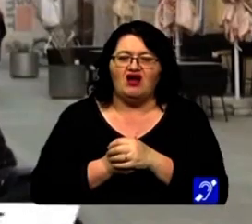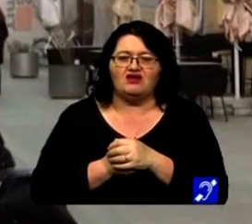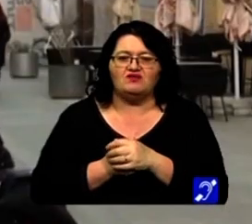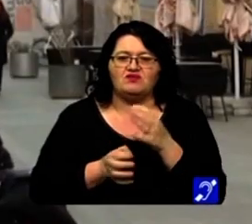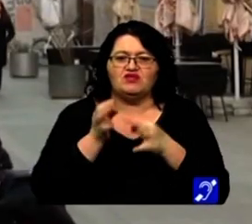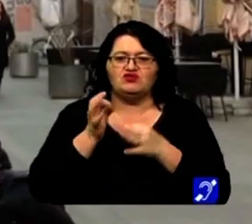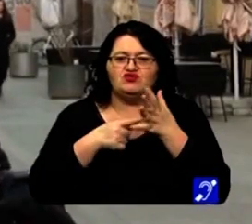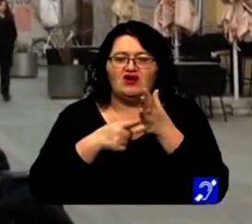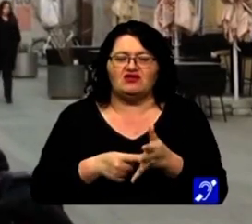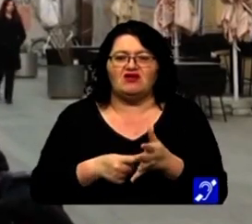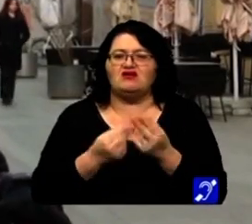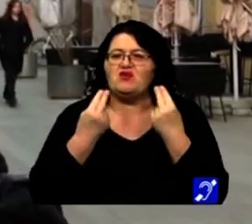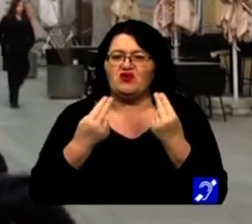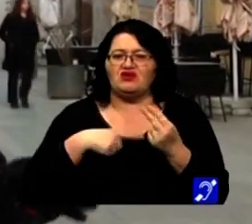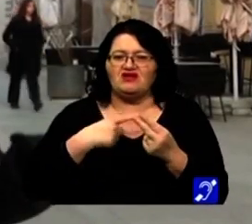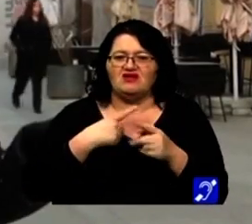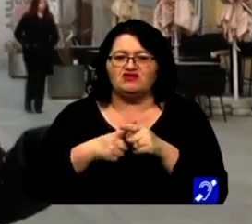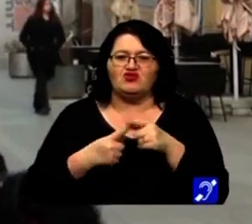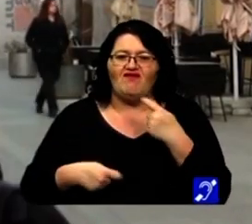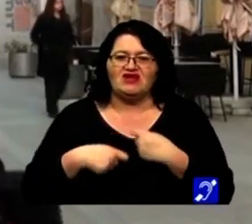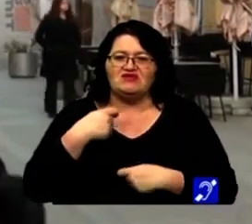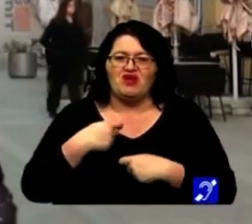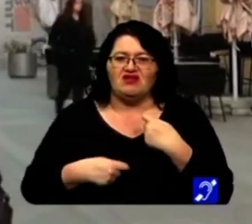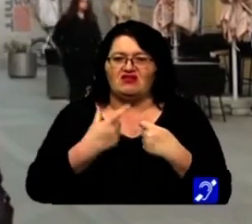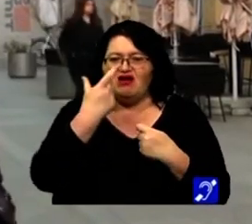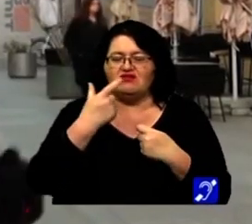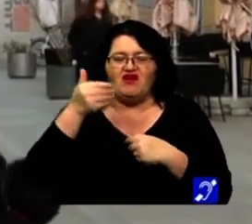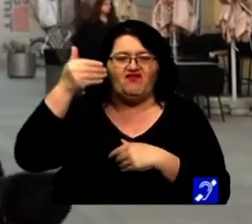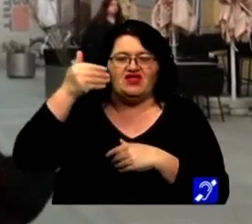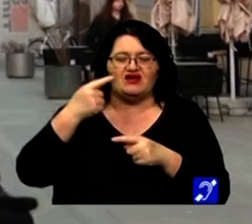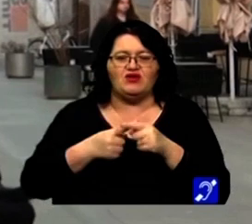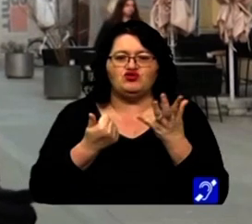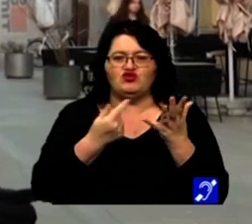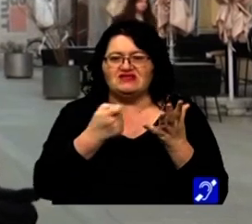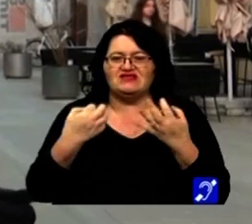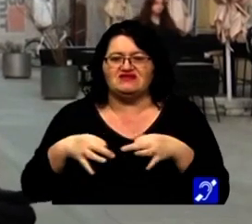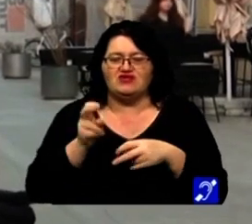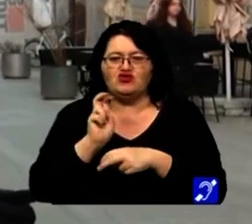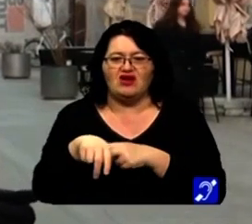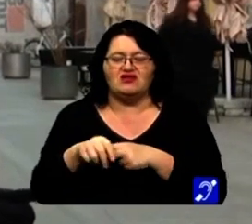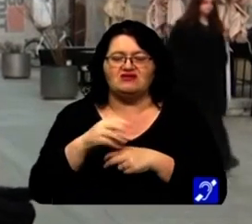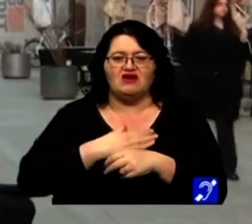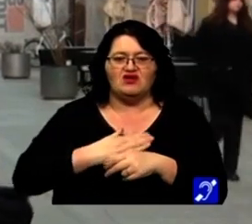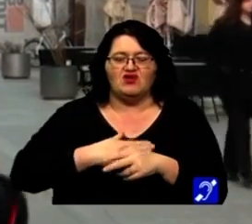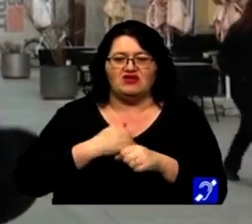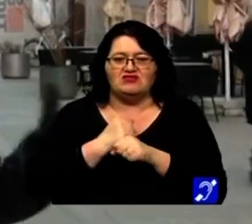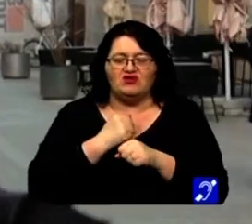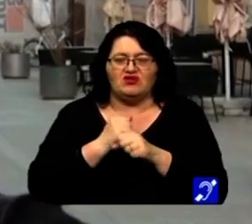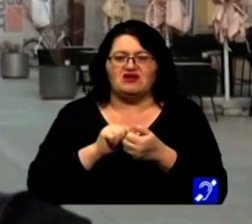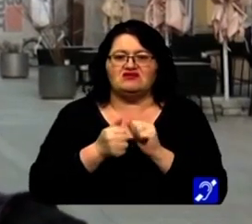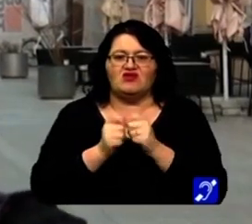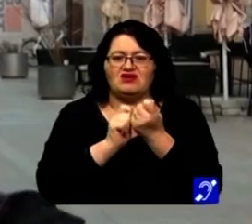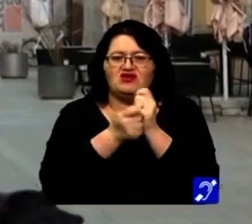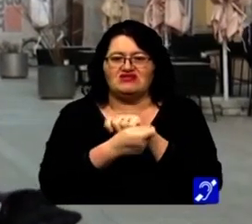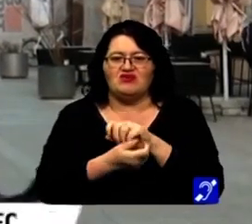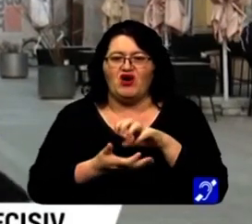Studiul am mai arătat că foarte importantă este și flexibilitatea angajatorului. 6 din 10 candidați care își caută un loc de muncă sau care își-ar